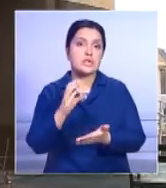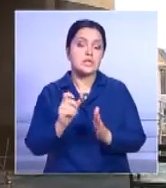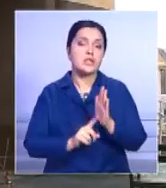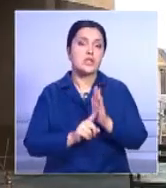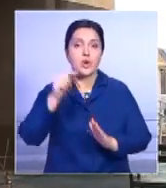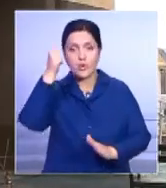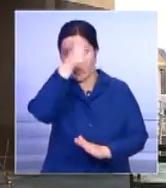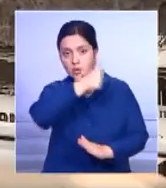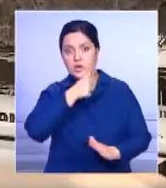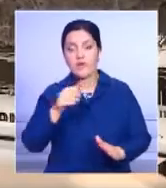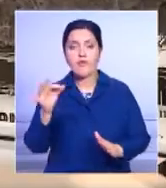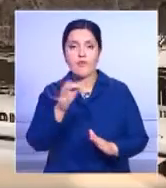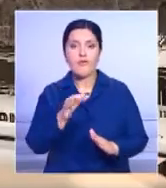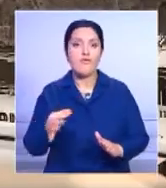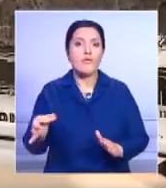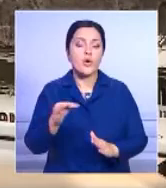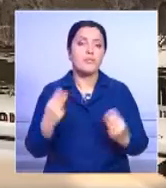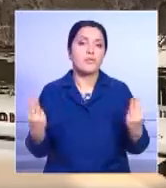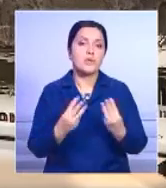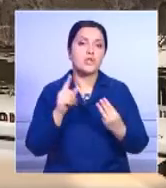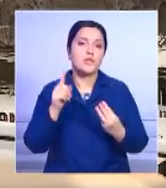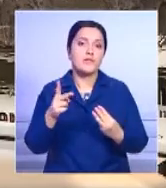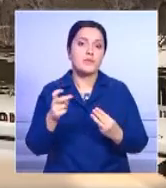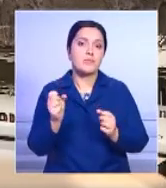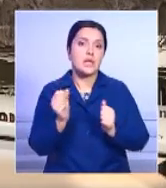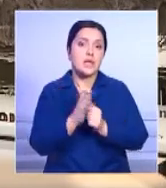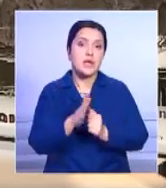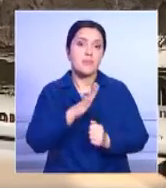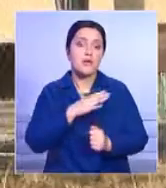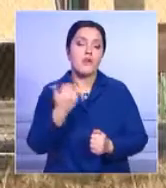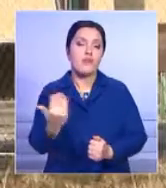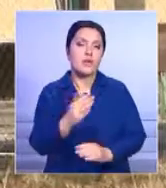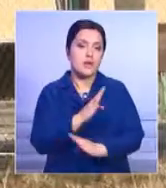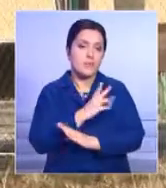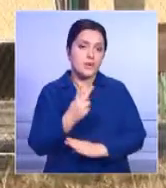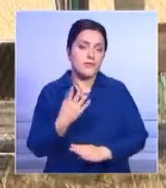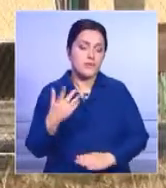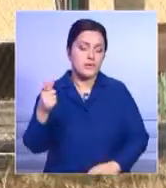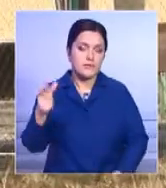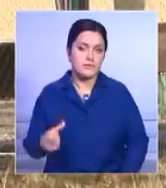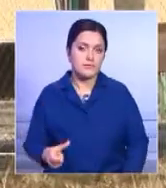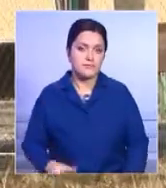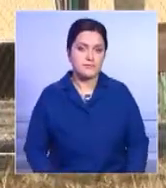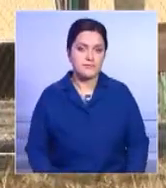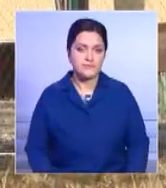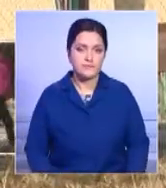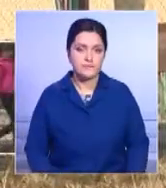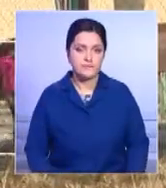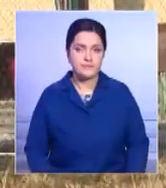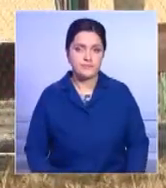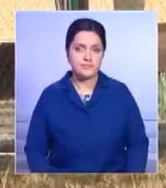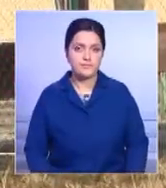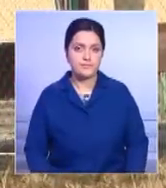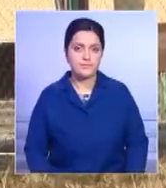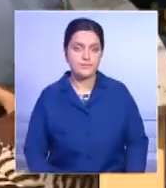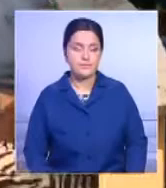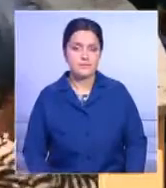ЧАЭС, с начала года в области произошло 1215 пожаров, и в них погибли 25 человек.